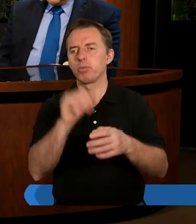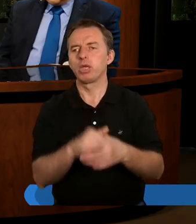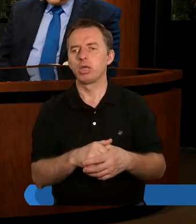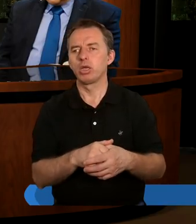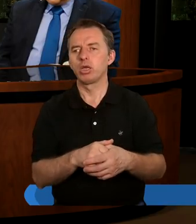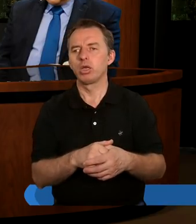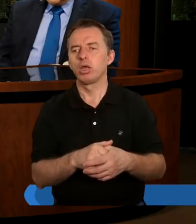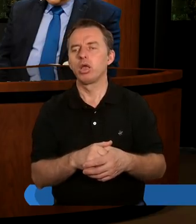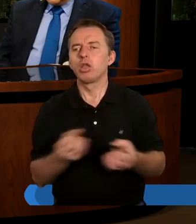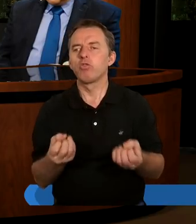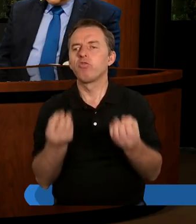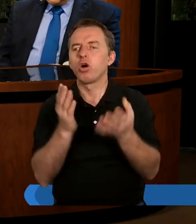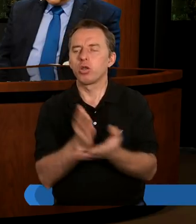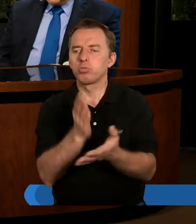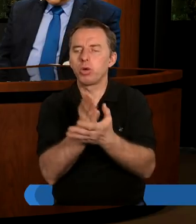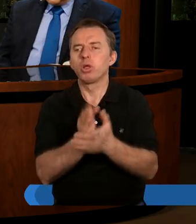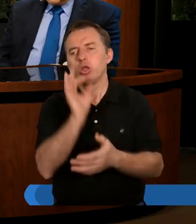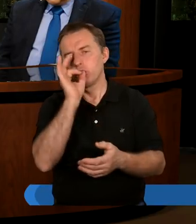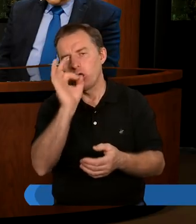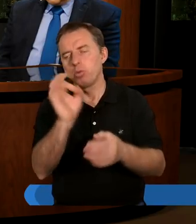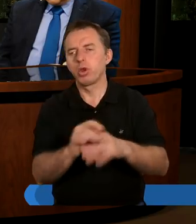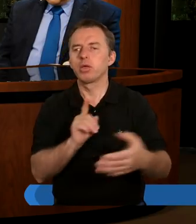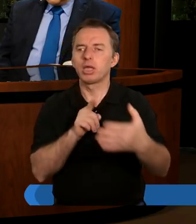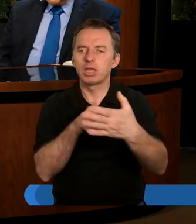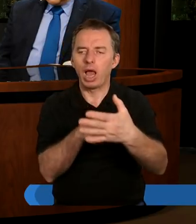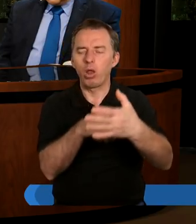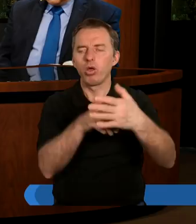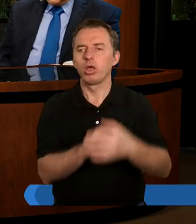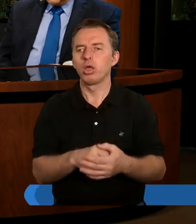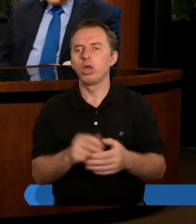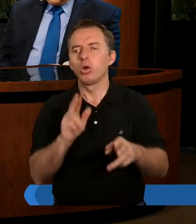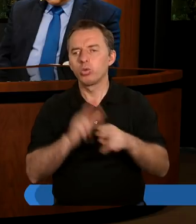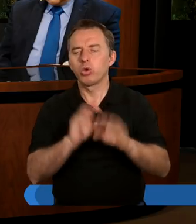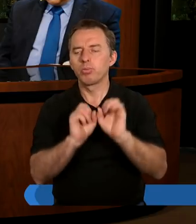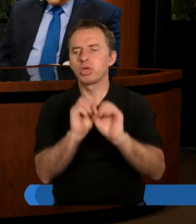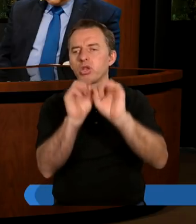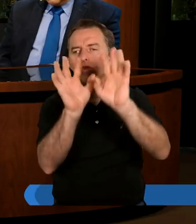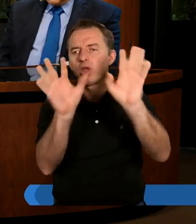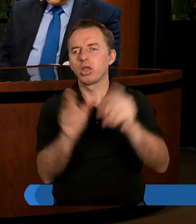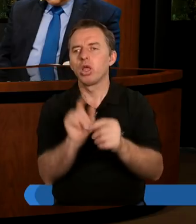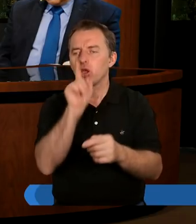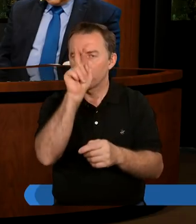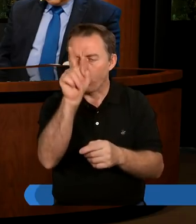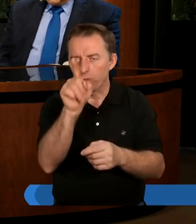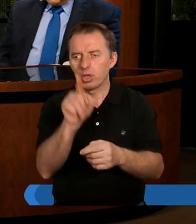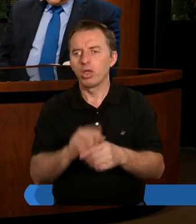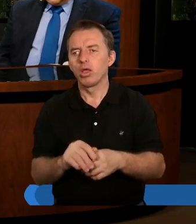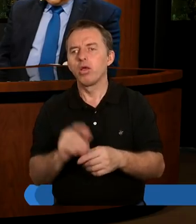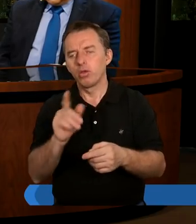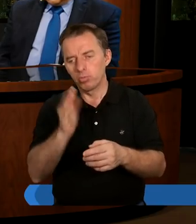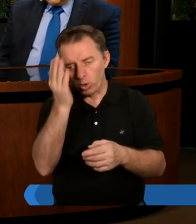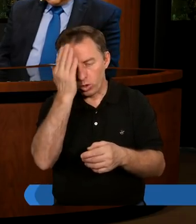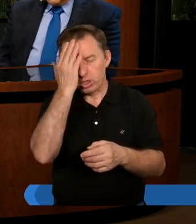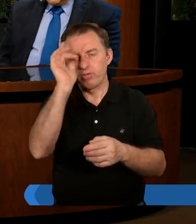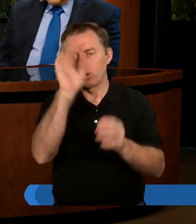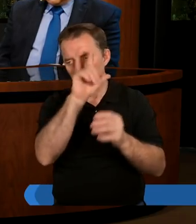dobrymi wspomożecielami tych dobrych celów, które przyświecają Tobie przede wszystkim w jednaniu